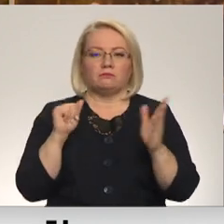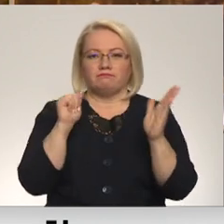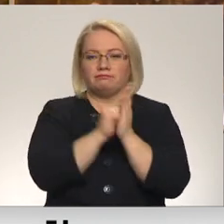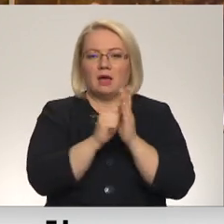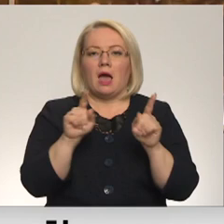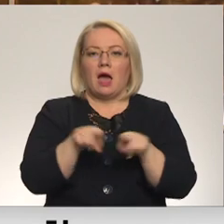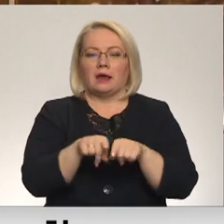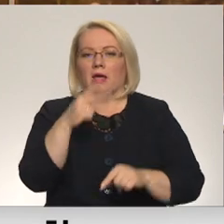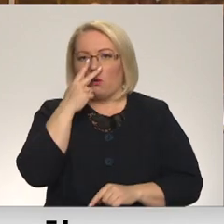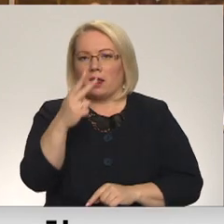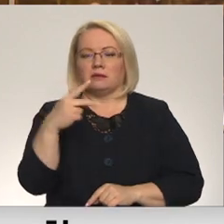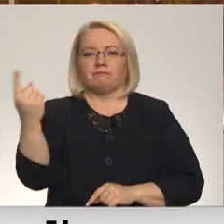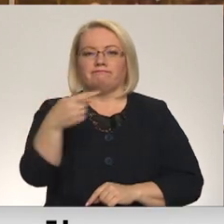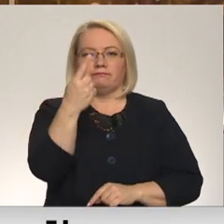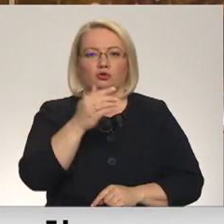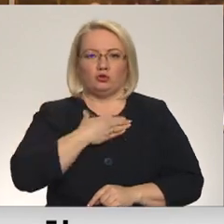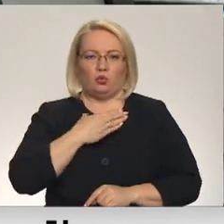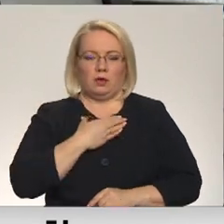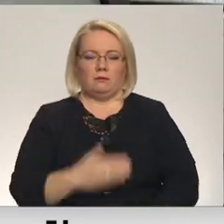redzētiem klaiņojošiem suņiem.